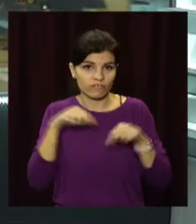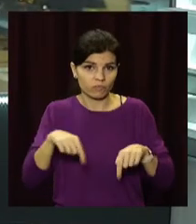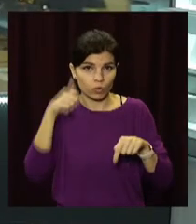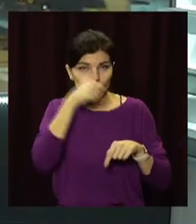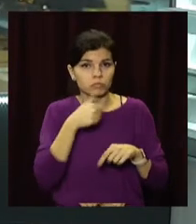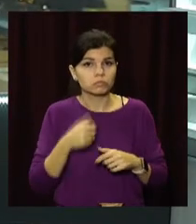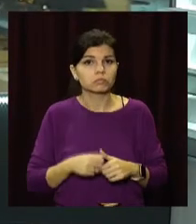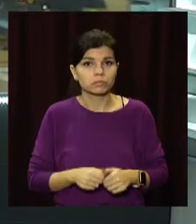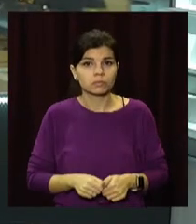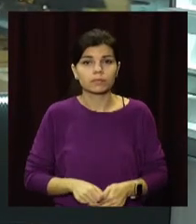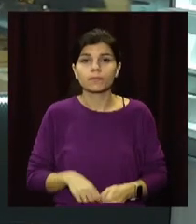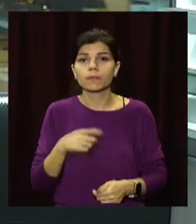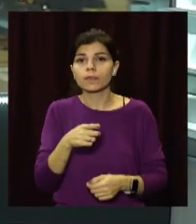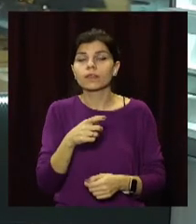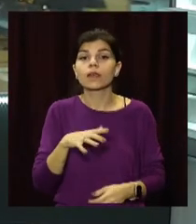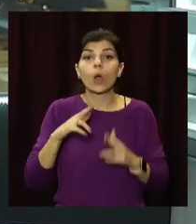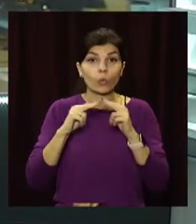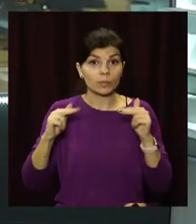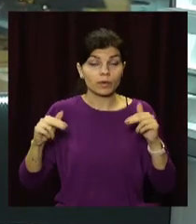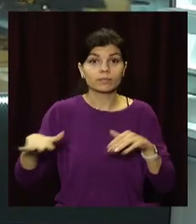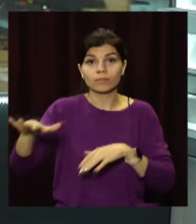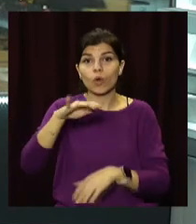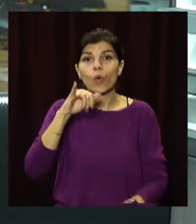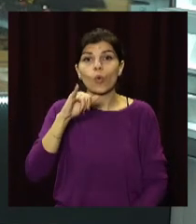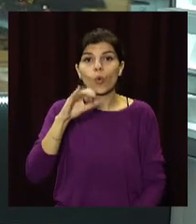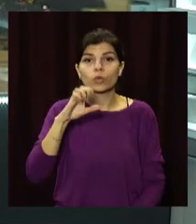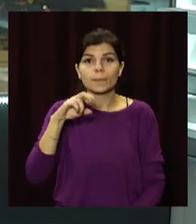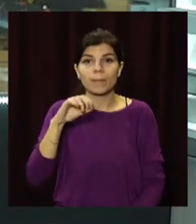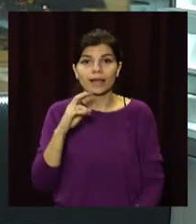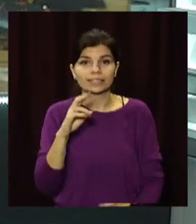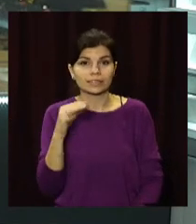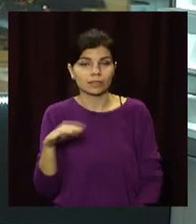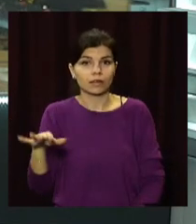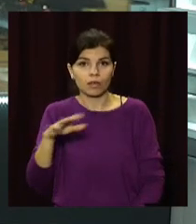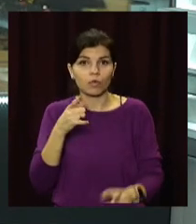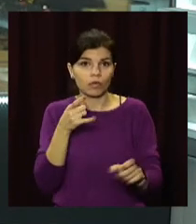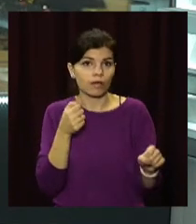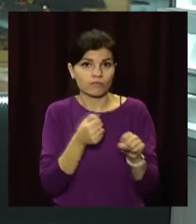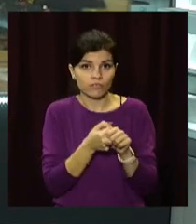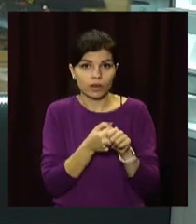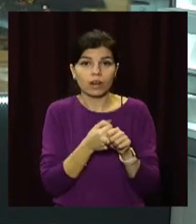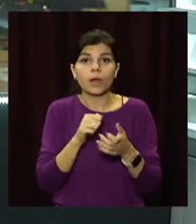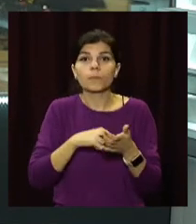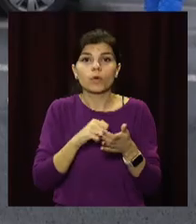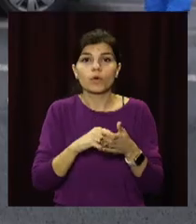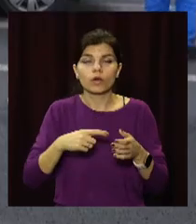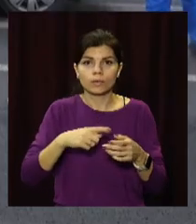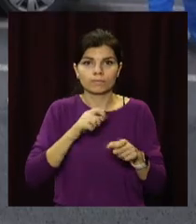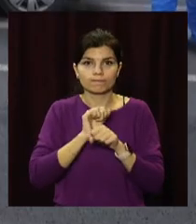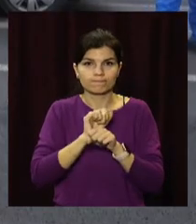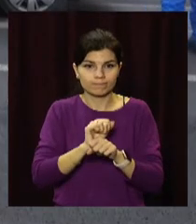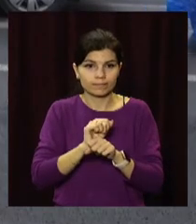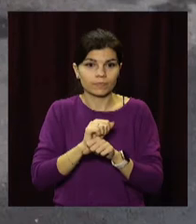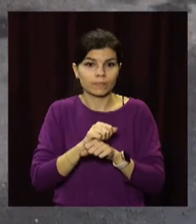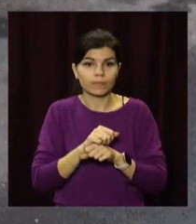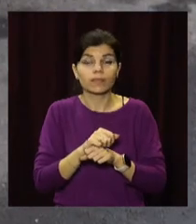Успенській площі сталася аварія. Део врізалась у Фольксваген. В результаті аварії виник за торпу одній з головних вулиць міста. Це